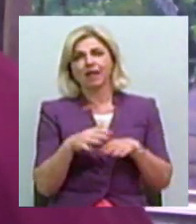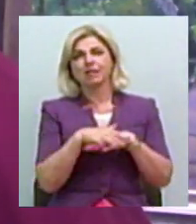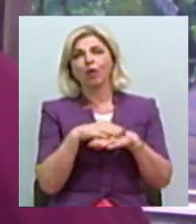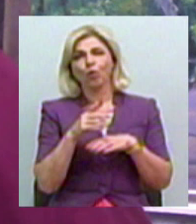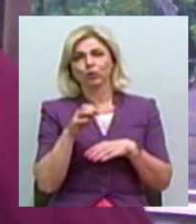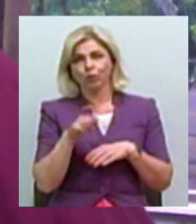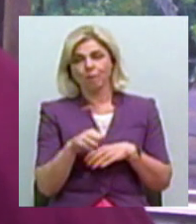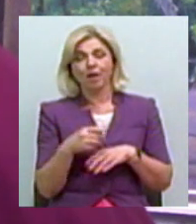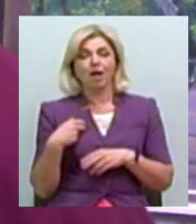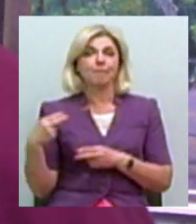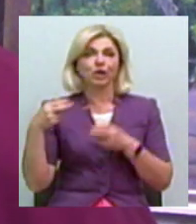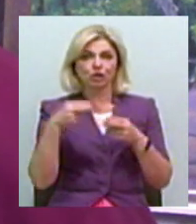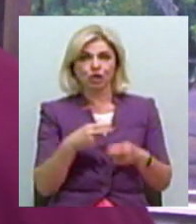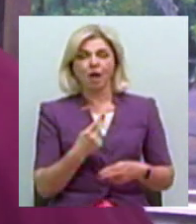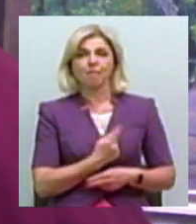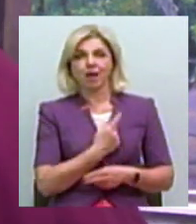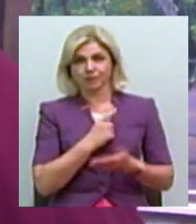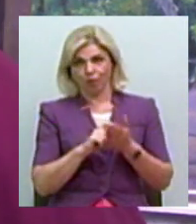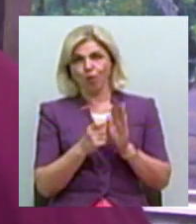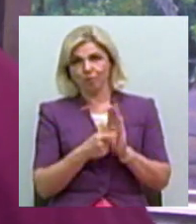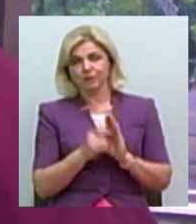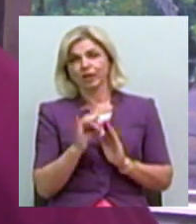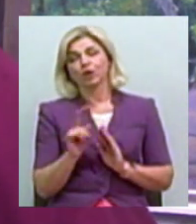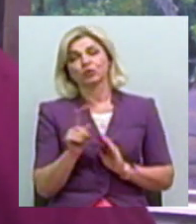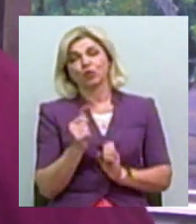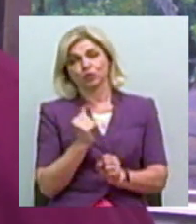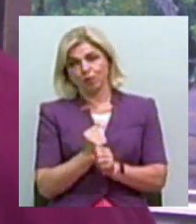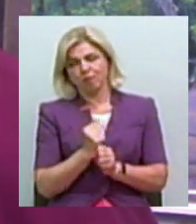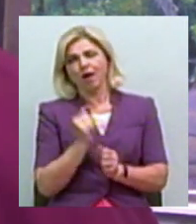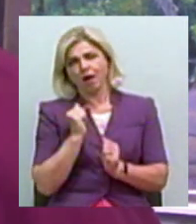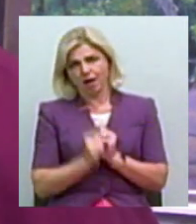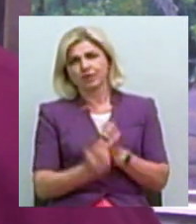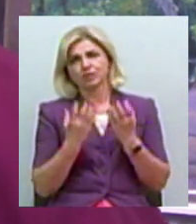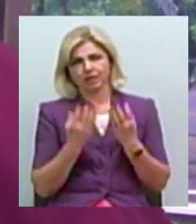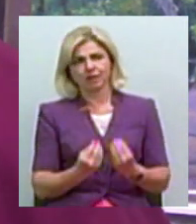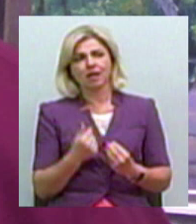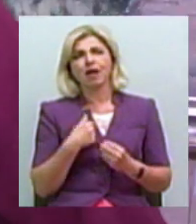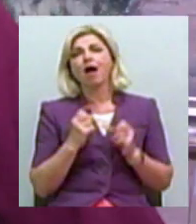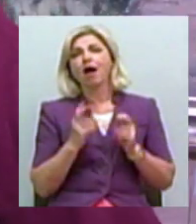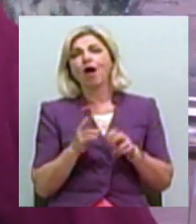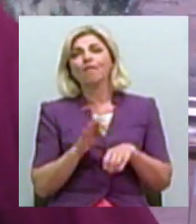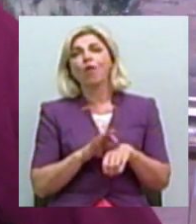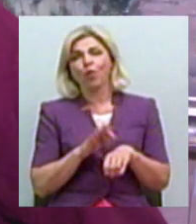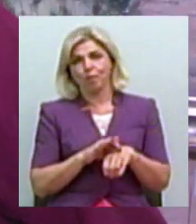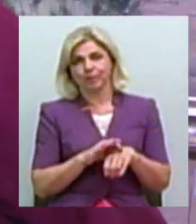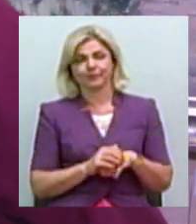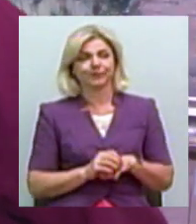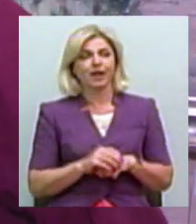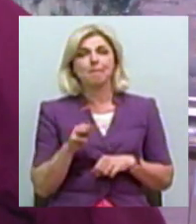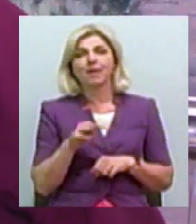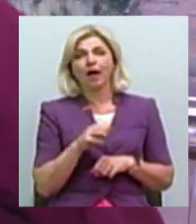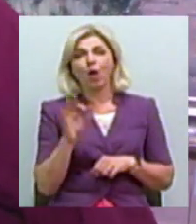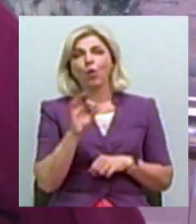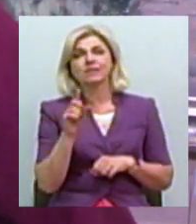І от то, що зробив до обіду, то маєш. Кожного дня. Це як хвороба в мене. Михайло Озерний